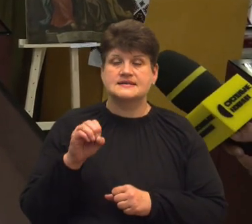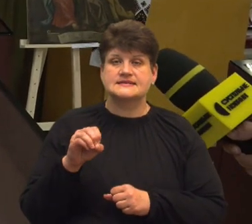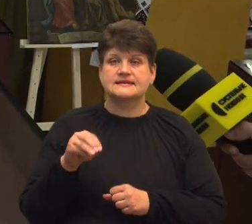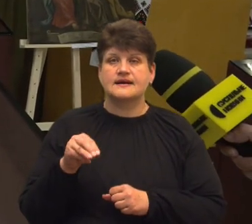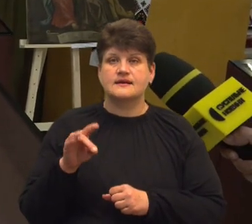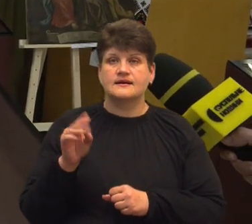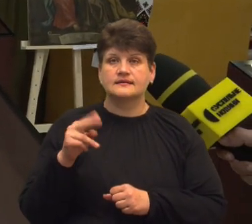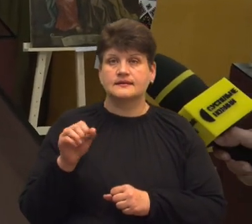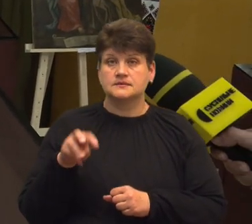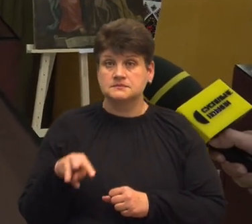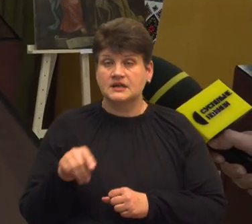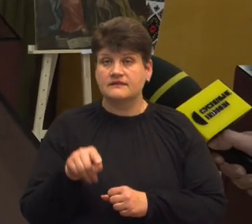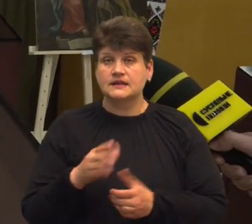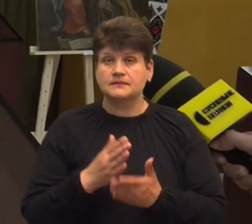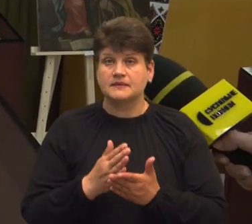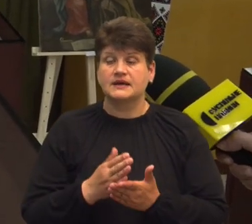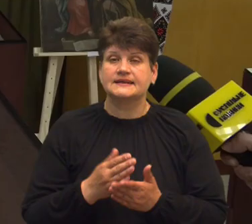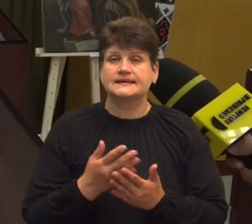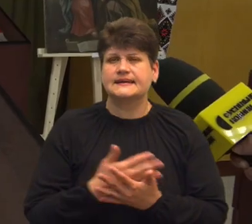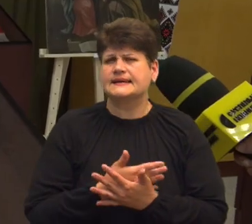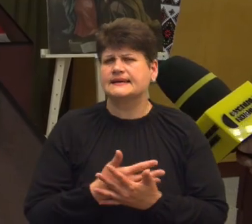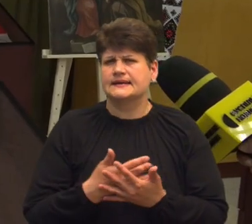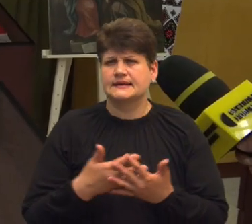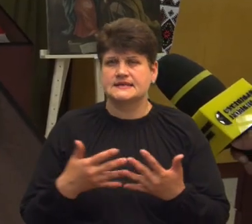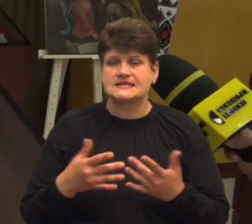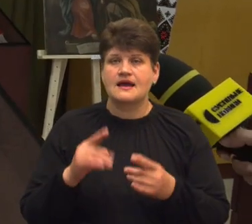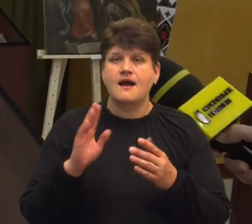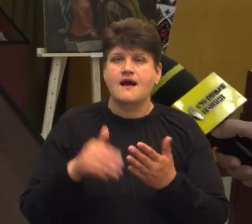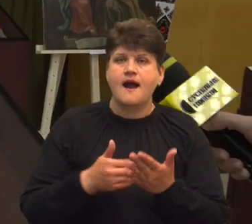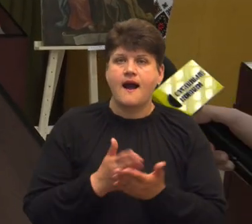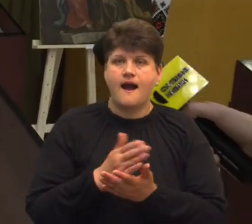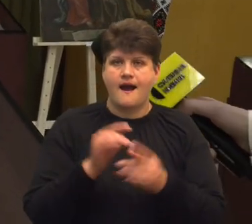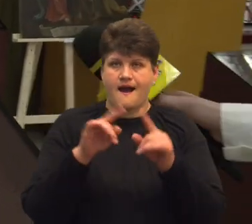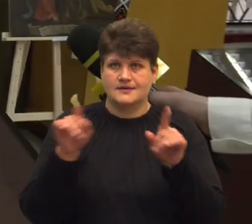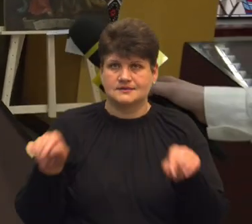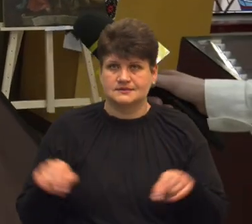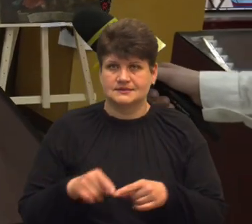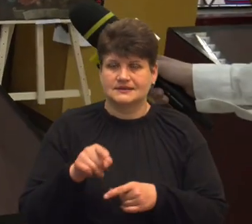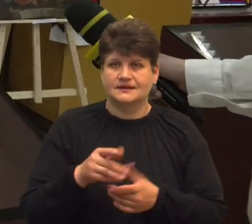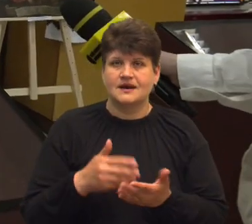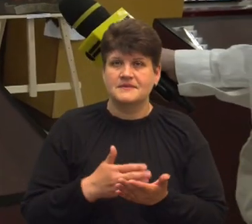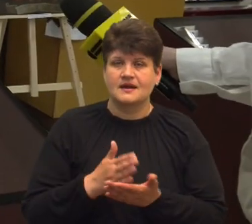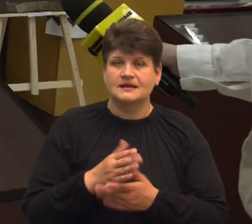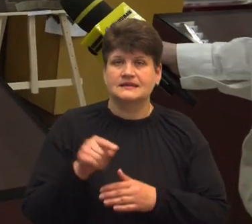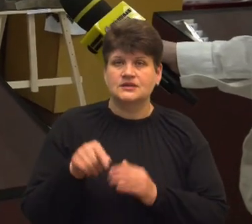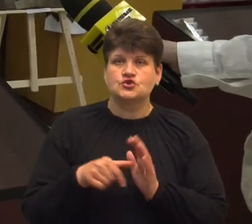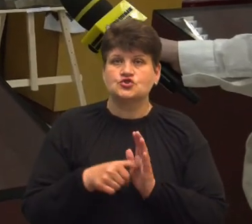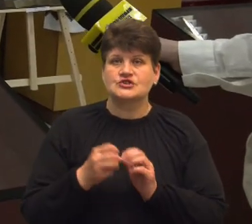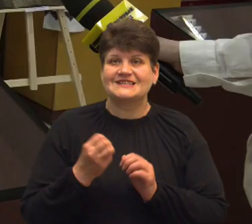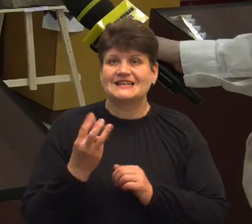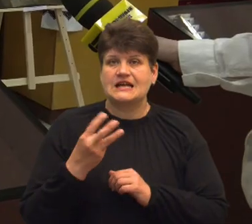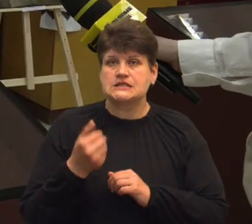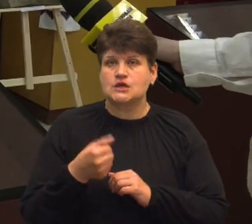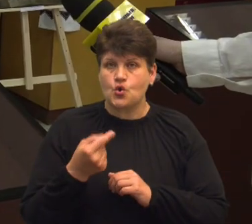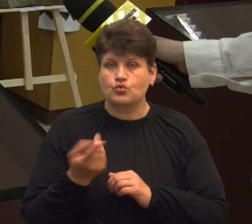Блау. Він складається з декількох різних карт. Серед них карта 1613 року, на